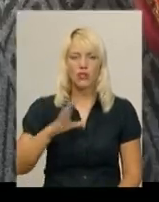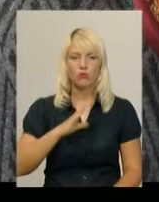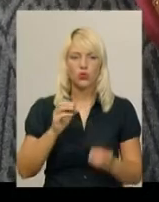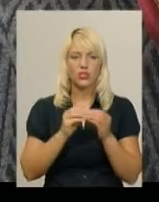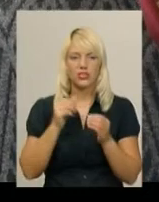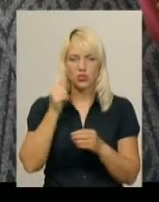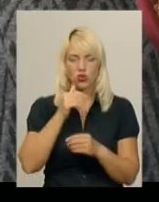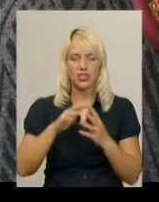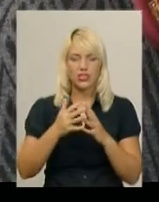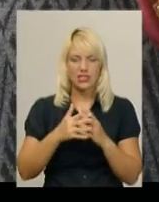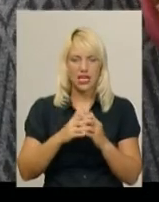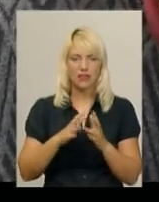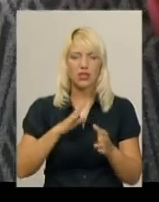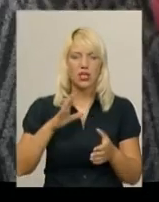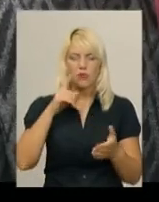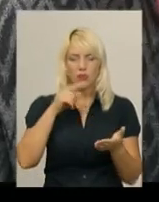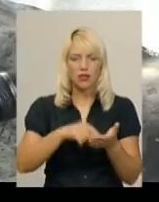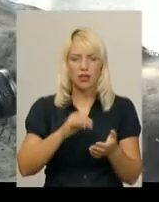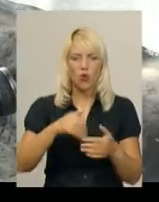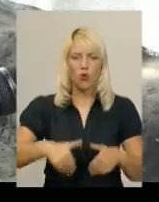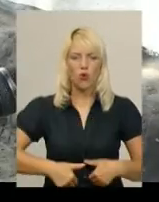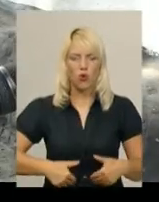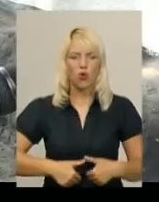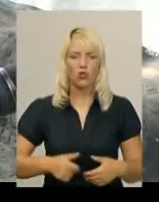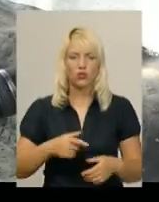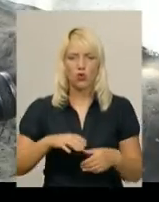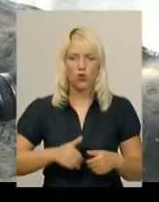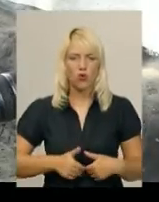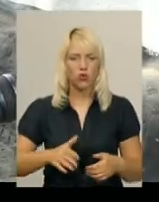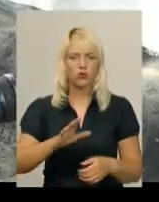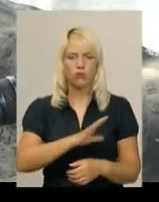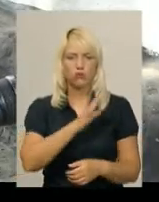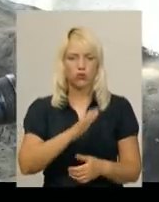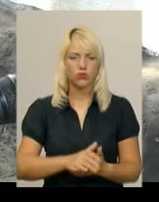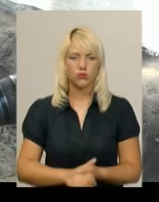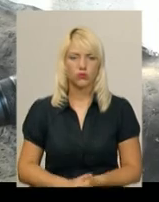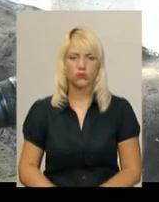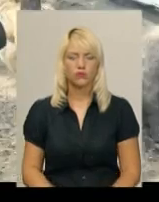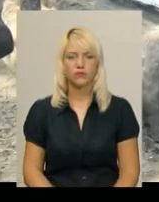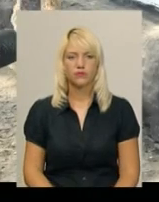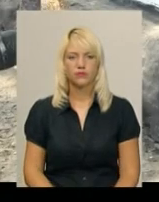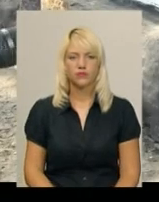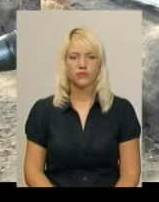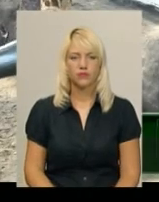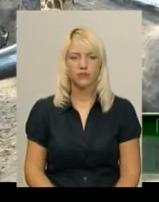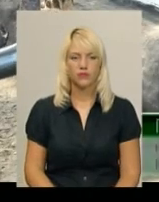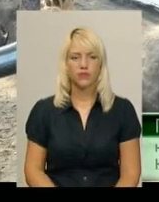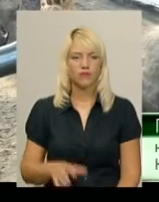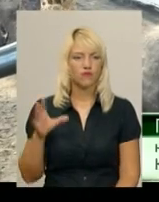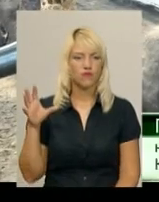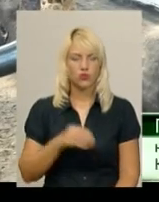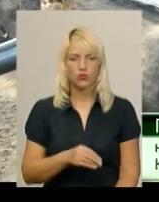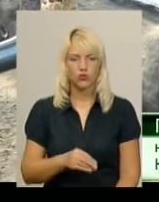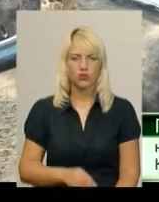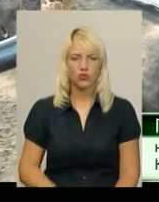10, селян застали колективізація та голод. Голод був, тоді голод був. Що,